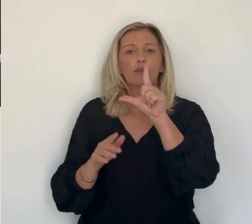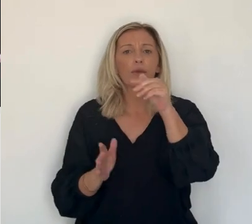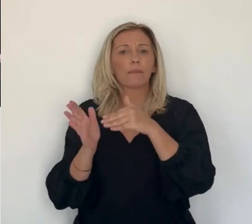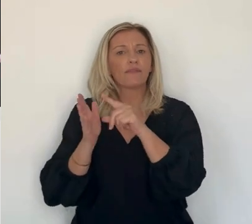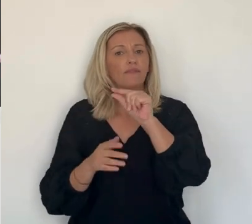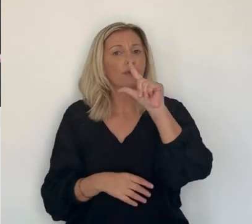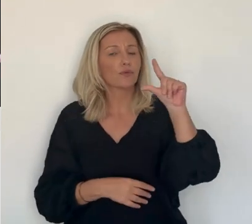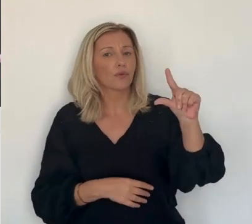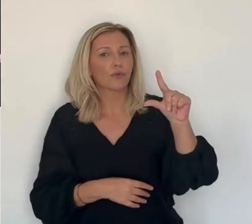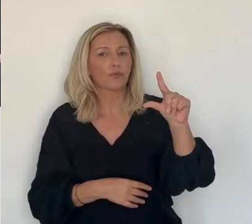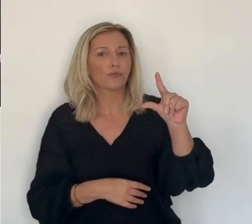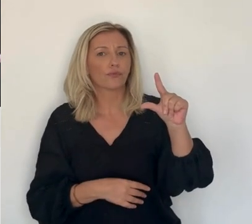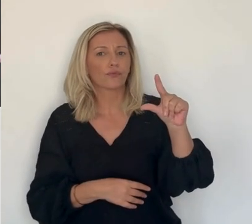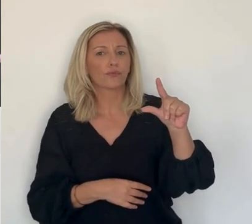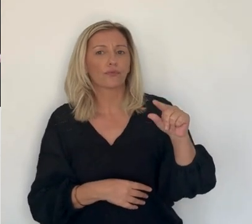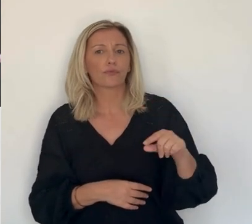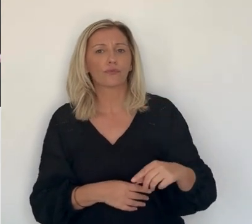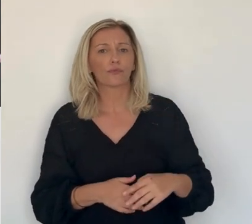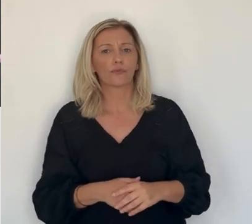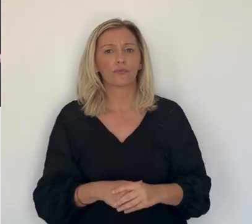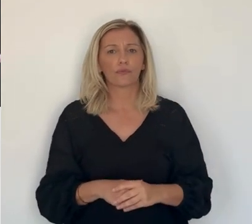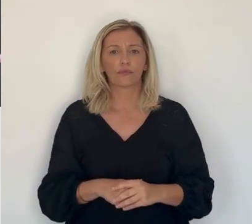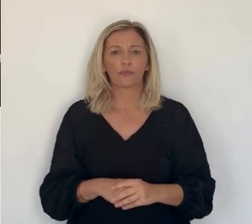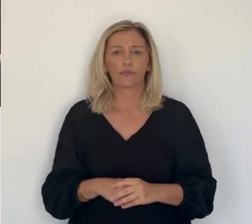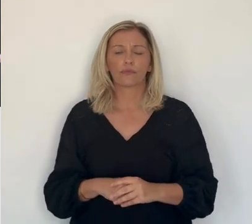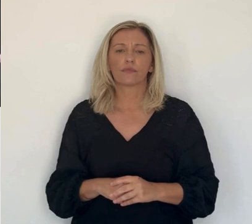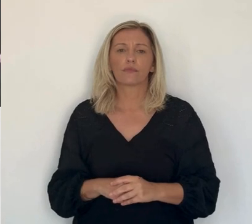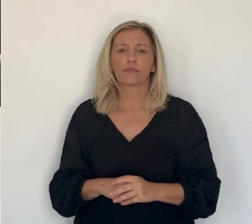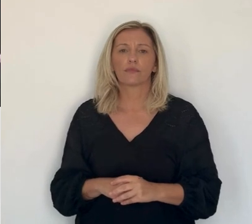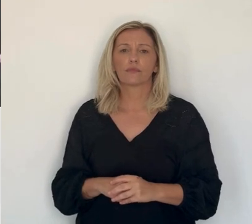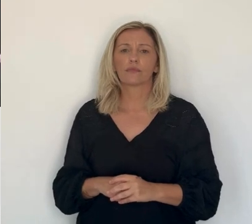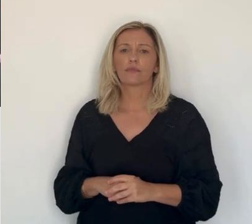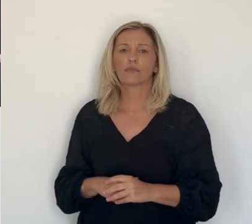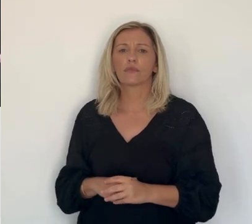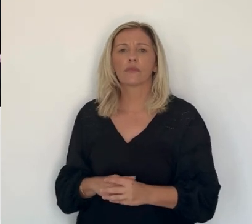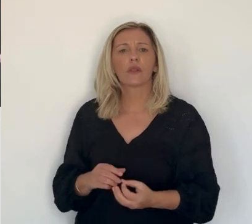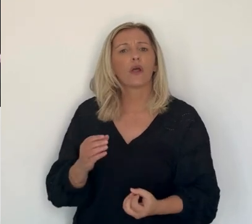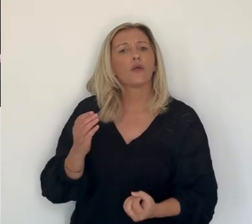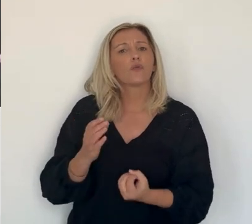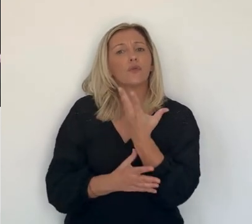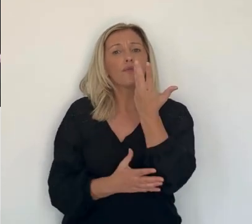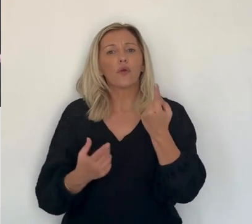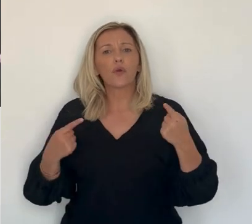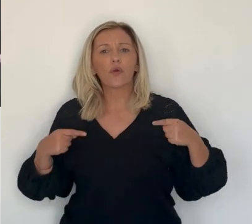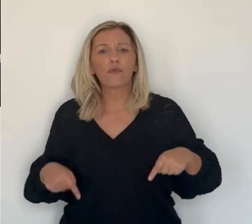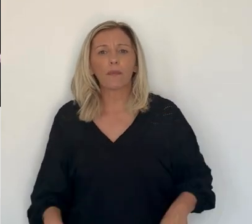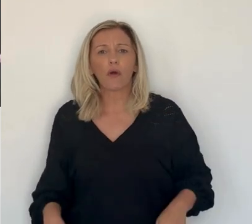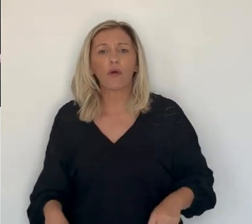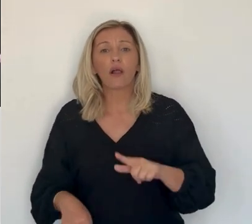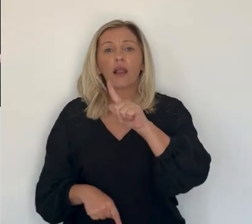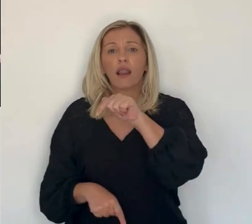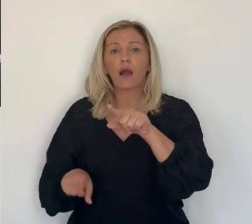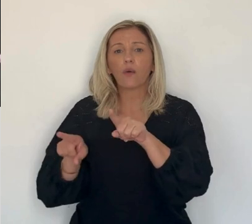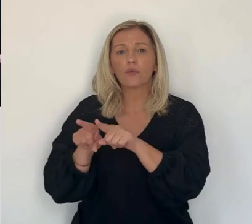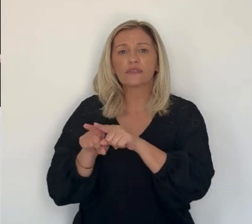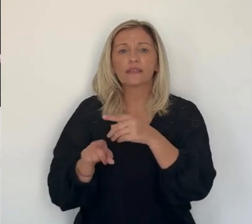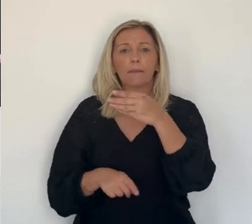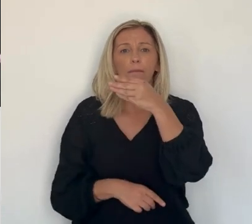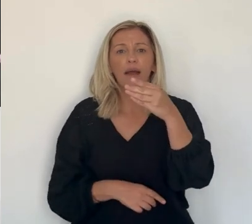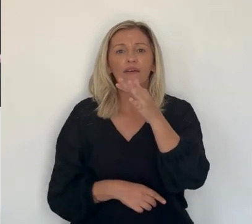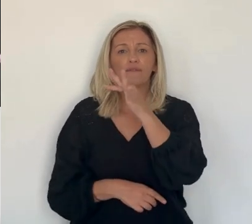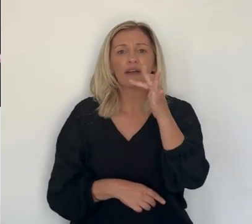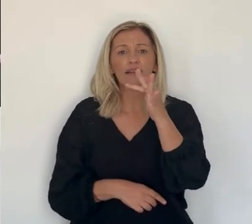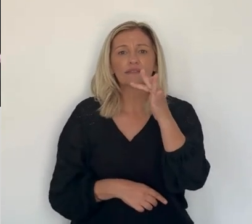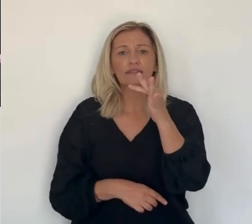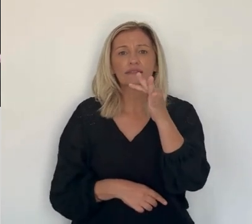le cadre de cette discussion et je serai particulièrement vigilant sur l'ensemble des sujets qui concernent l'île. Je ne souhaite pas que nous soyons dans une rupture par